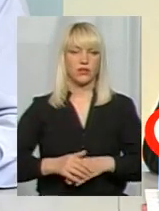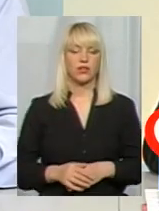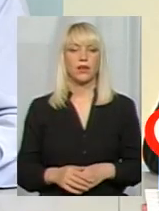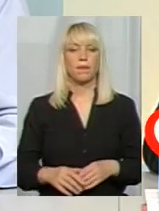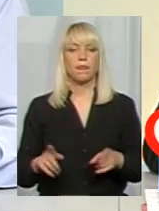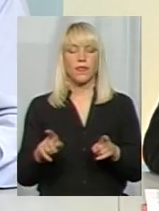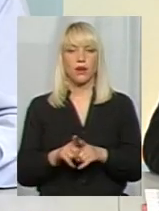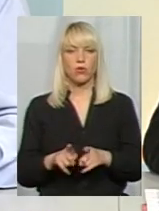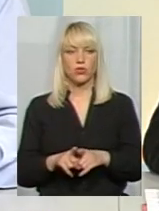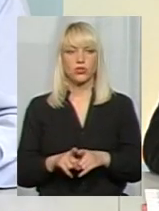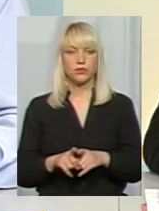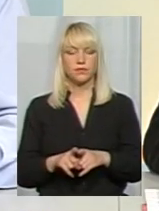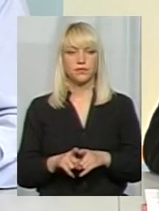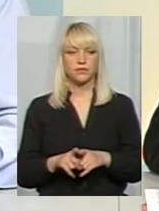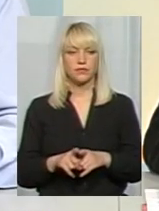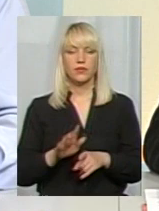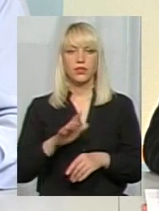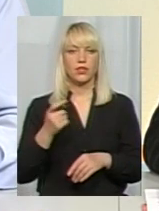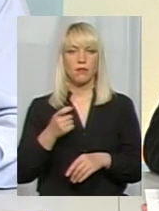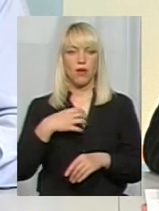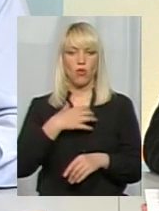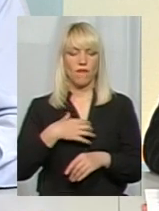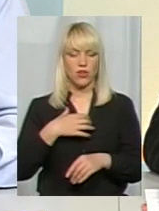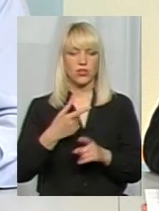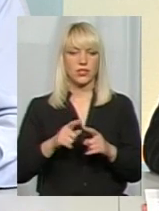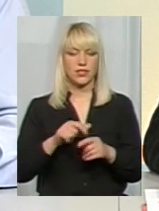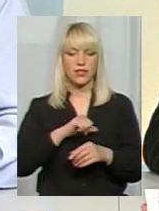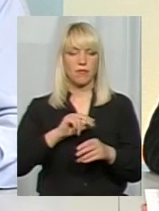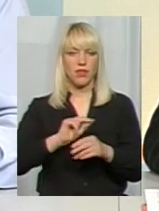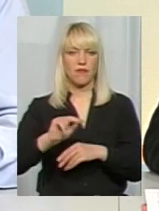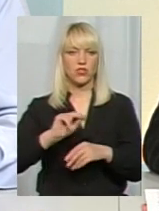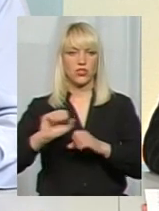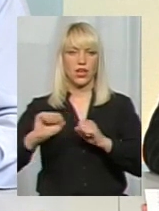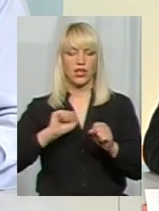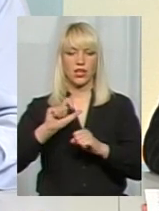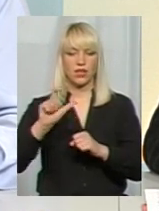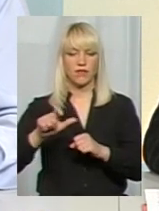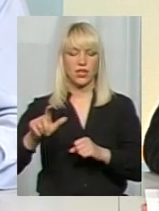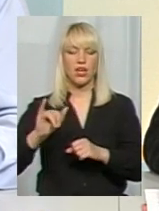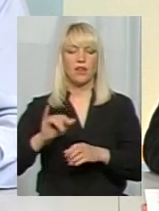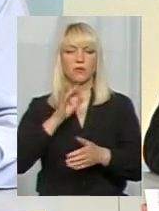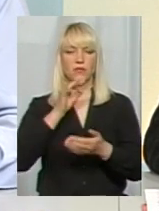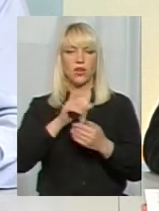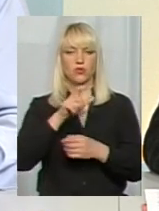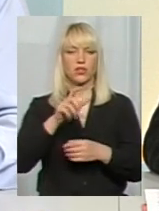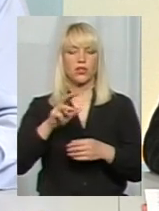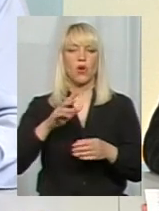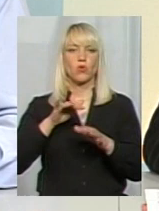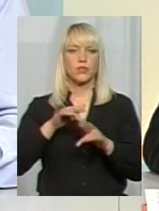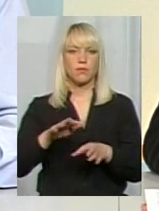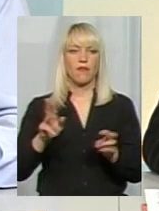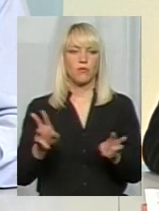Також немаловажно, це і саме навчання керівників, і відповідальніх осіб за правил пожежної безпеки, щоб вони знали,